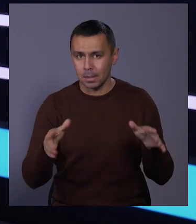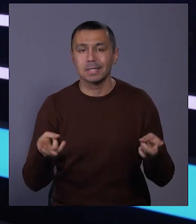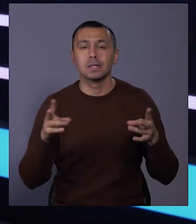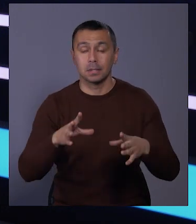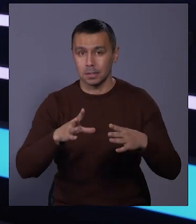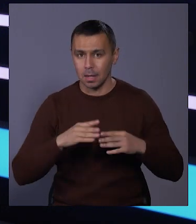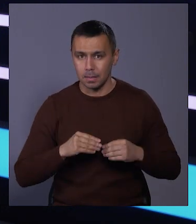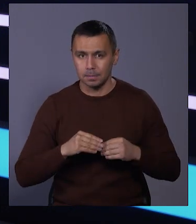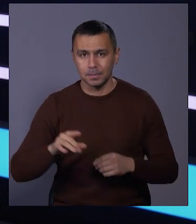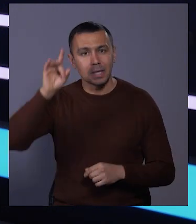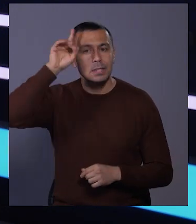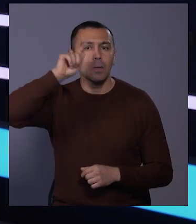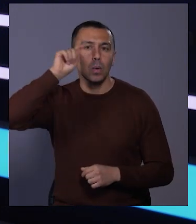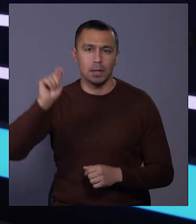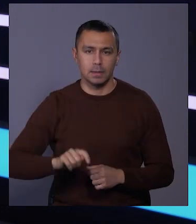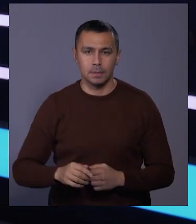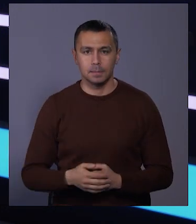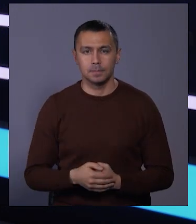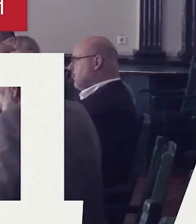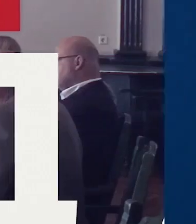Залишайтеся з нами. Слава Україні!